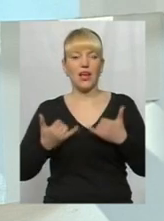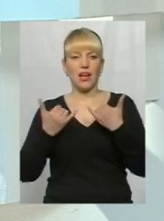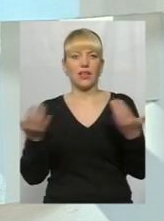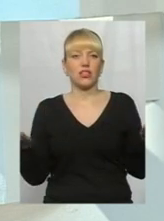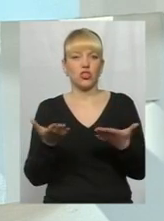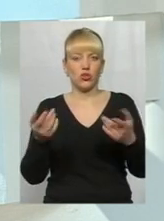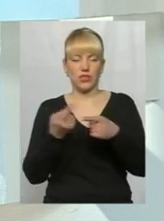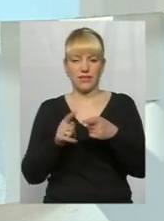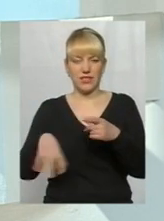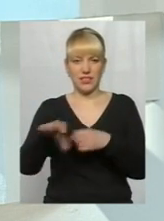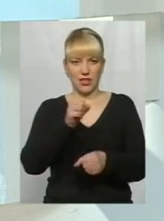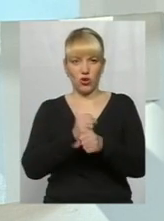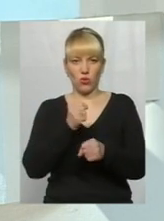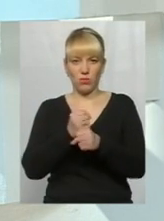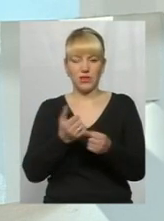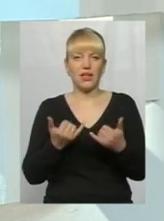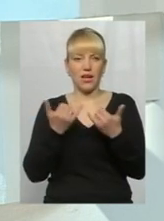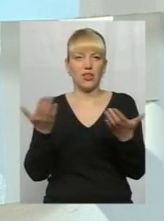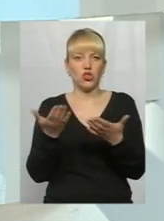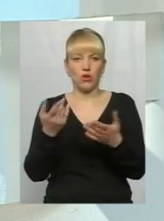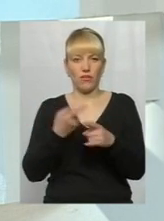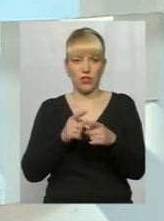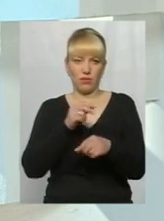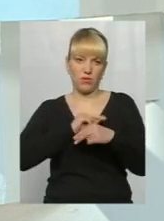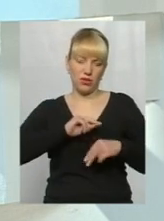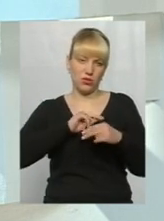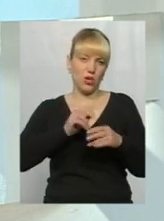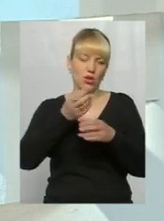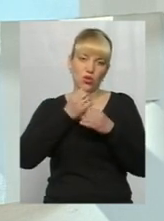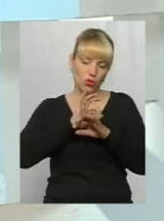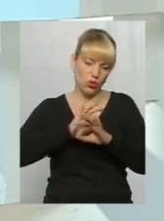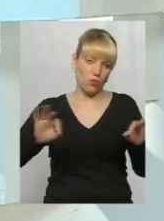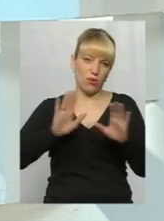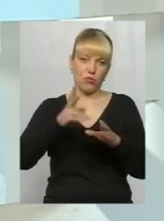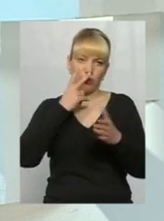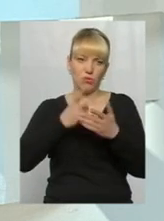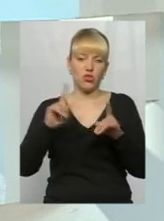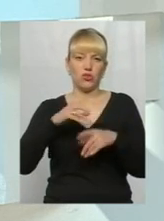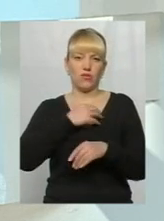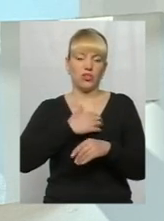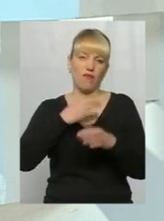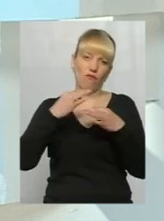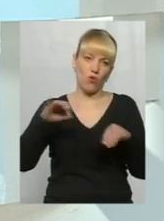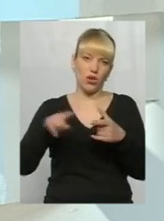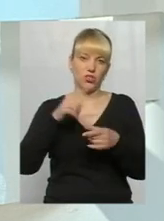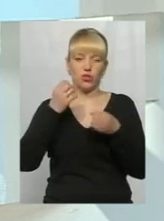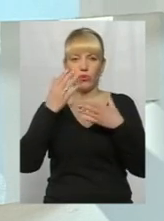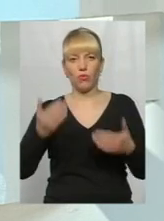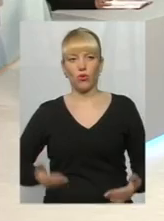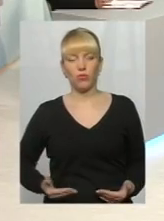вона робить, заради чого вона працює, вона тоді дуже добре буде бачити. Що для неї важливіше – воля чи добробут?